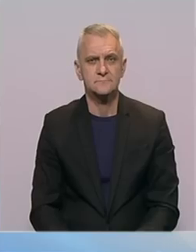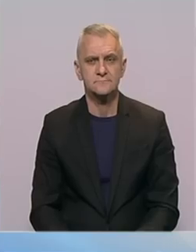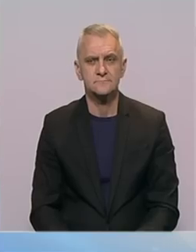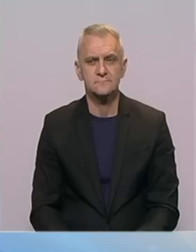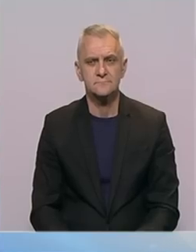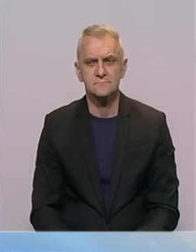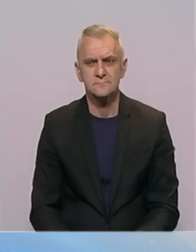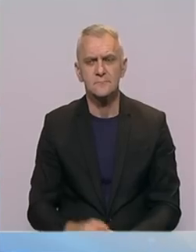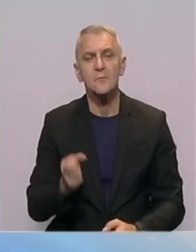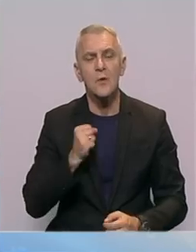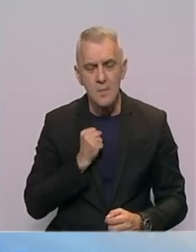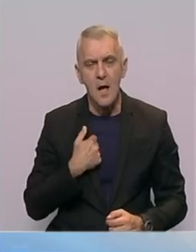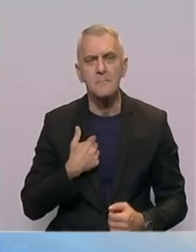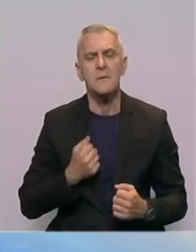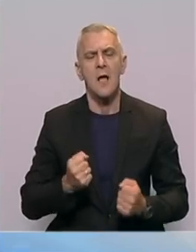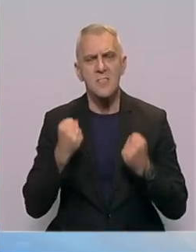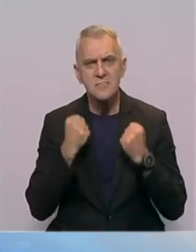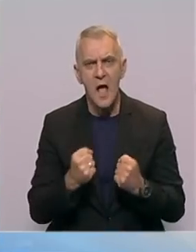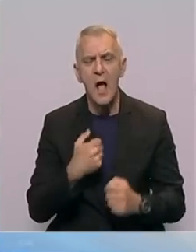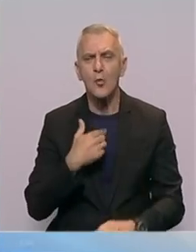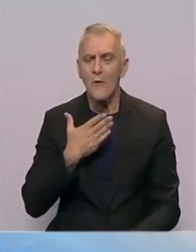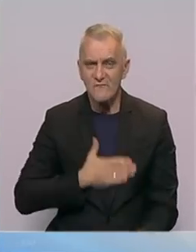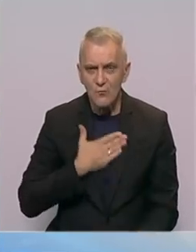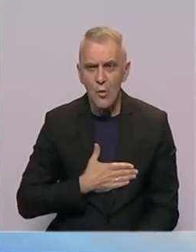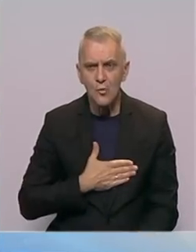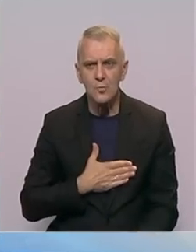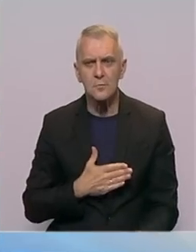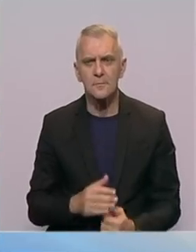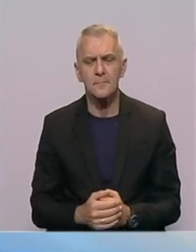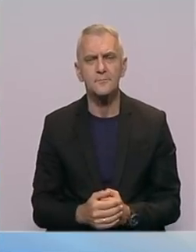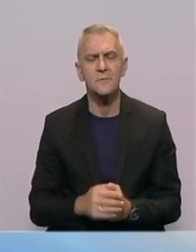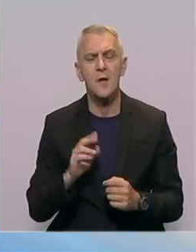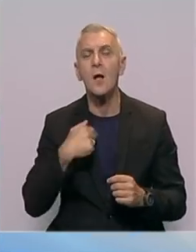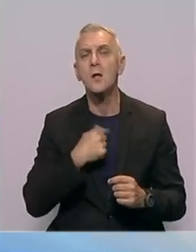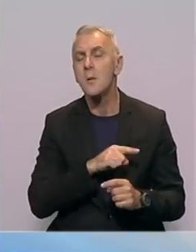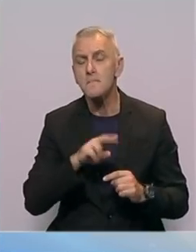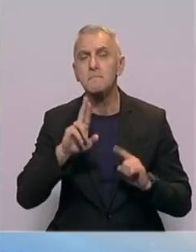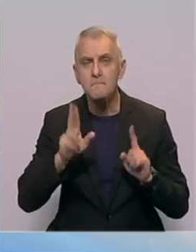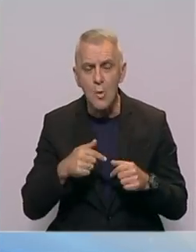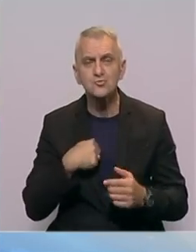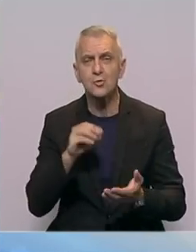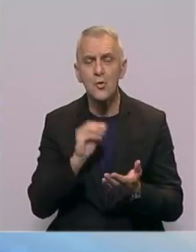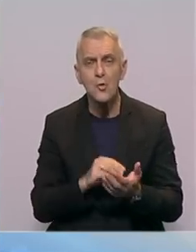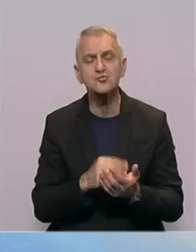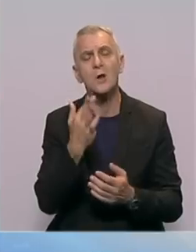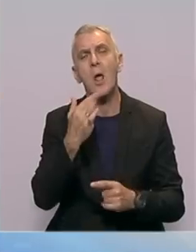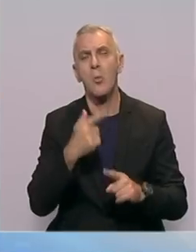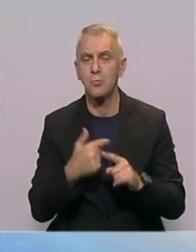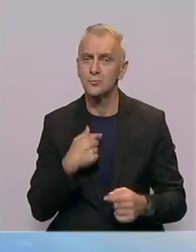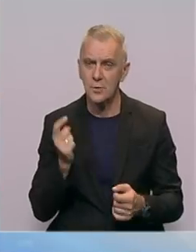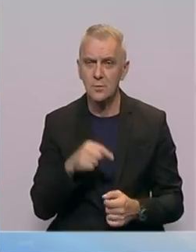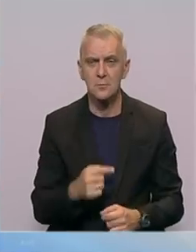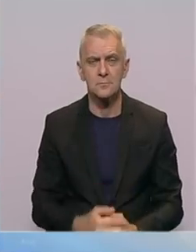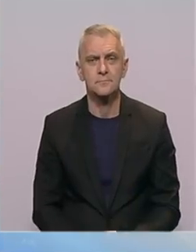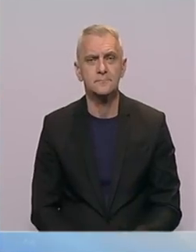Imam jako volju da nije tako, jako volju doka god može još makar koji put, imam